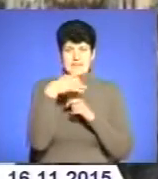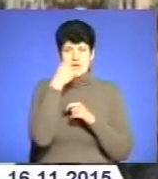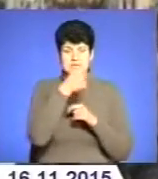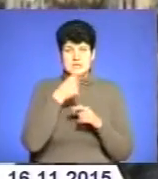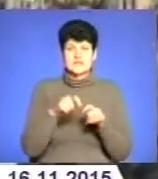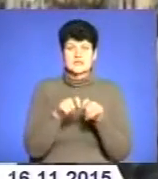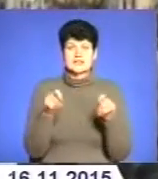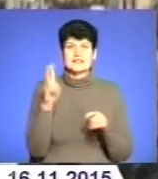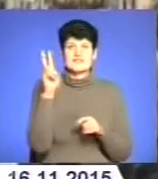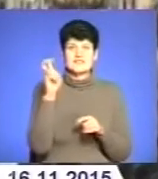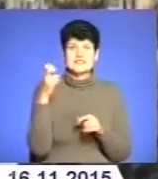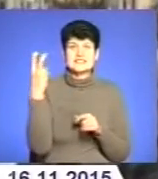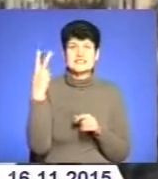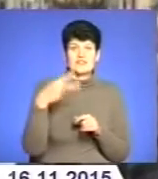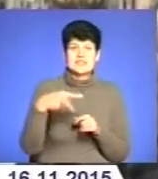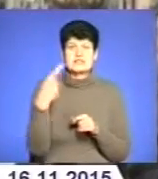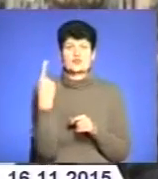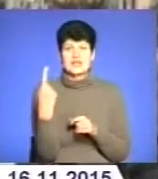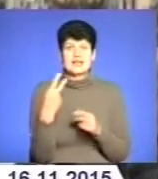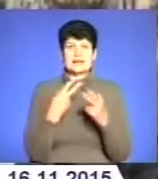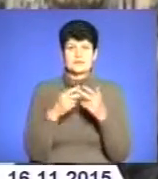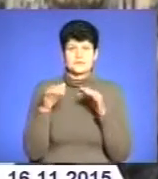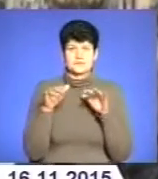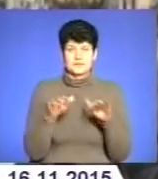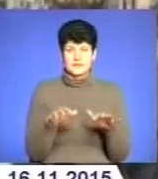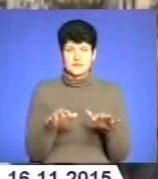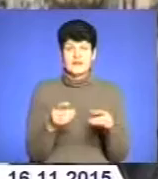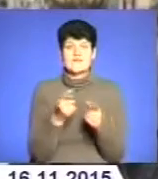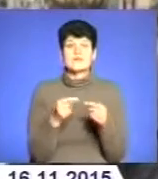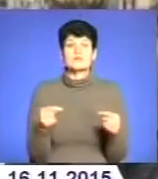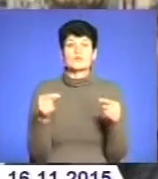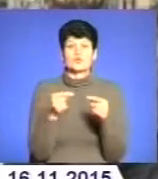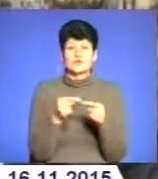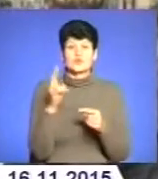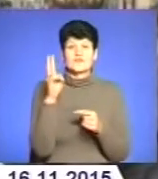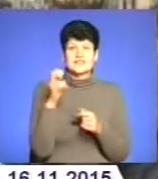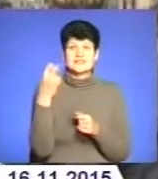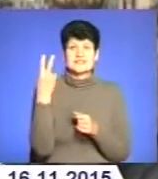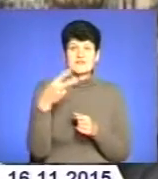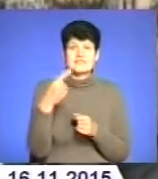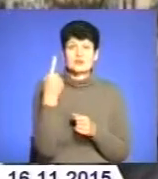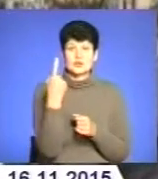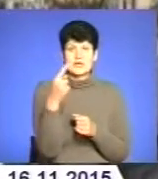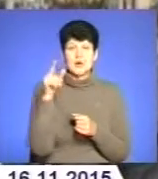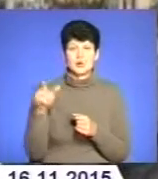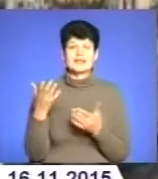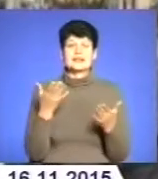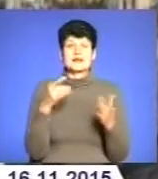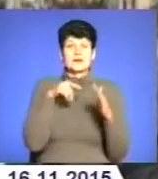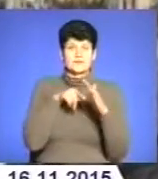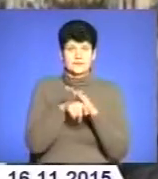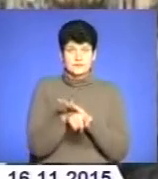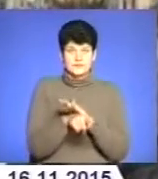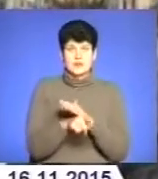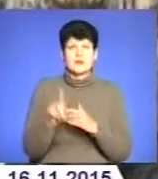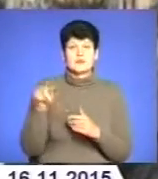порушено 221 кримінальне провадження. цією статтею, відповідно, оця 221 людина, яка ухилилася, а це ухилення